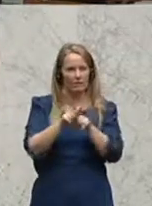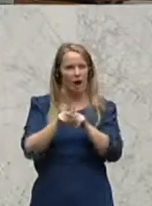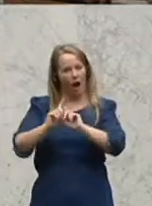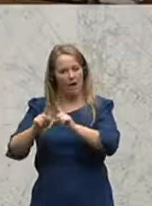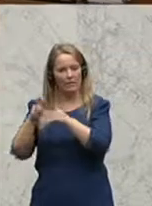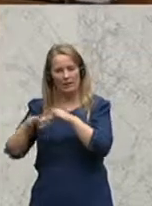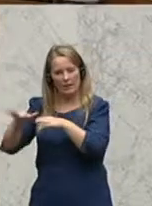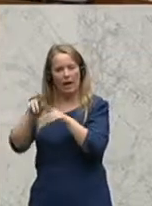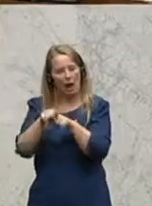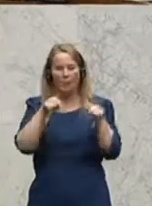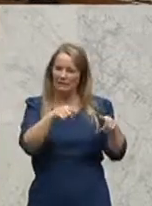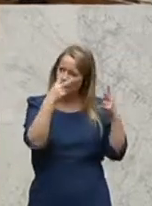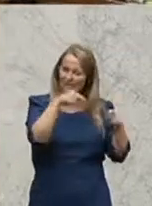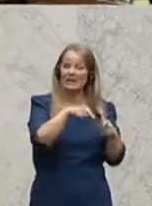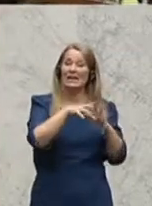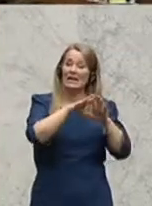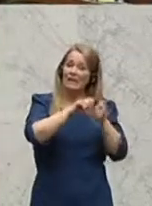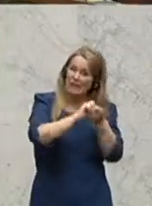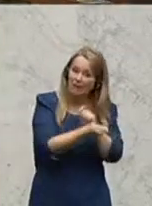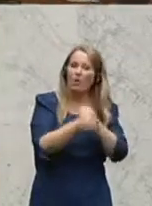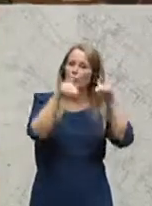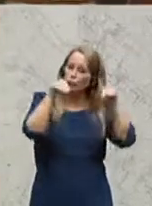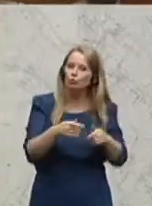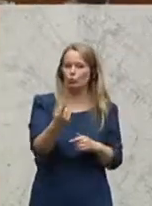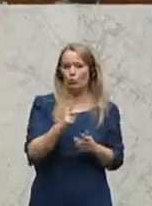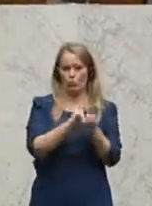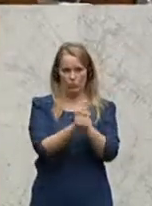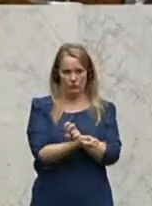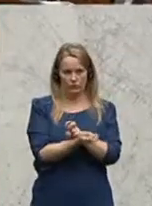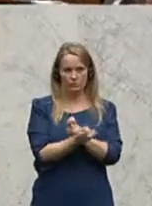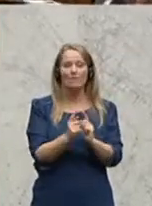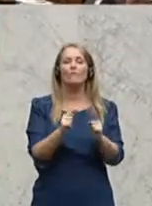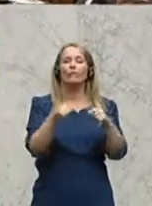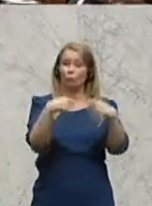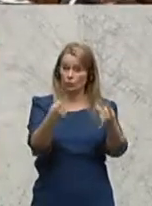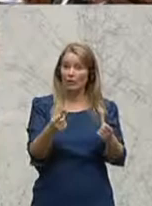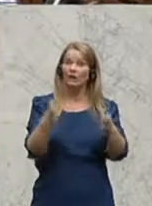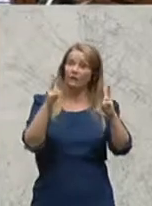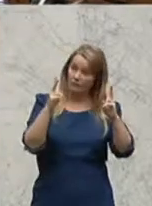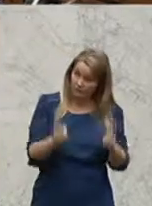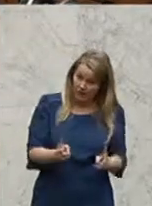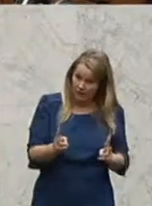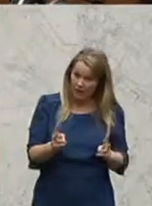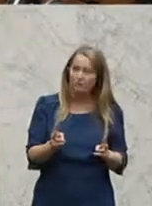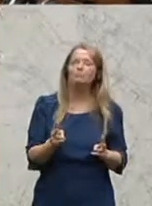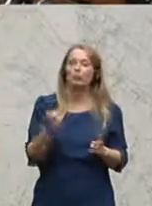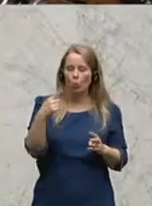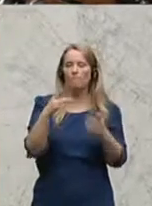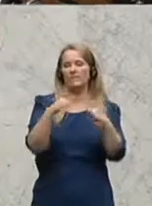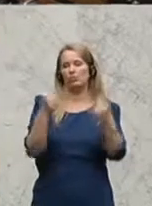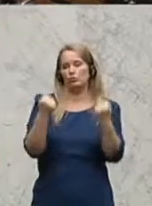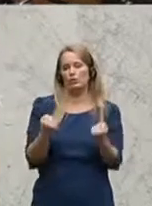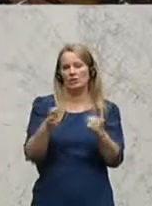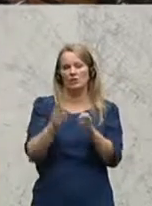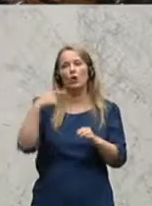Lande. Die Reformen müssen umgesetzt werden, dann und dann tatsächlich besteht die Sicherung der Pensionen